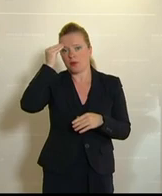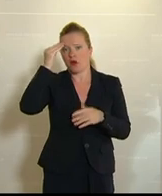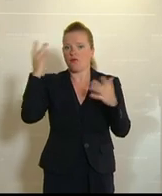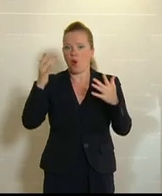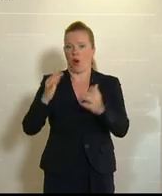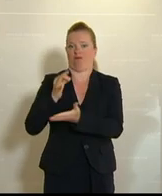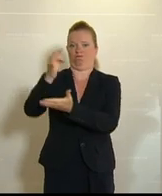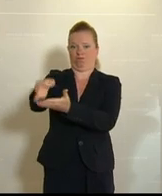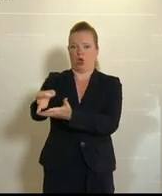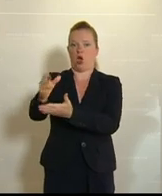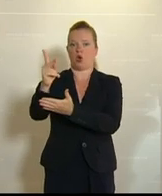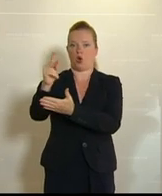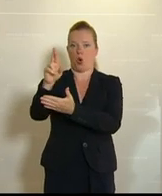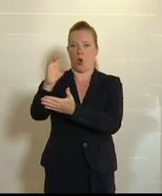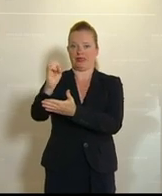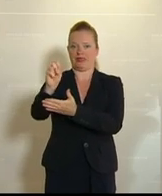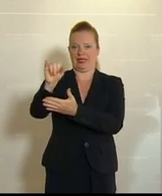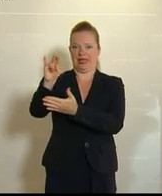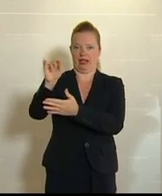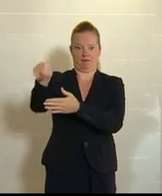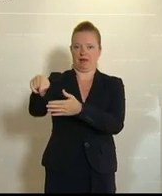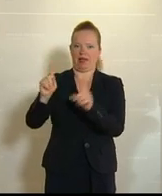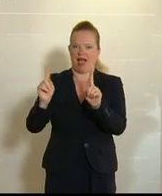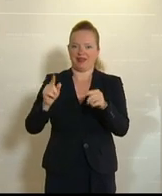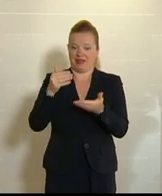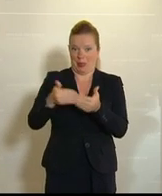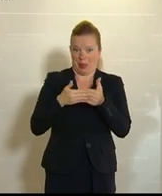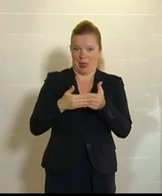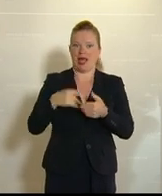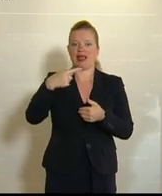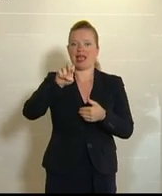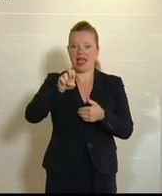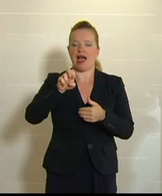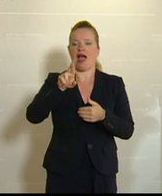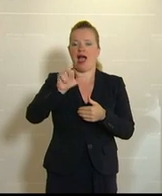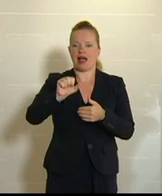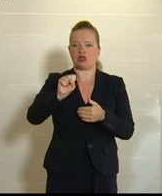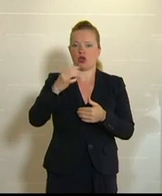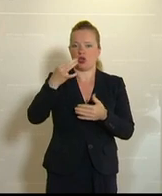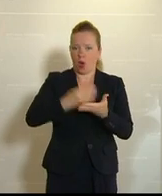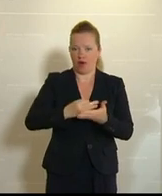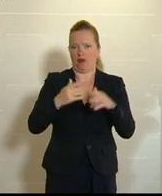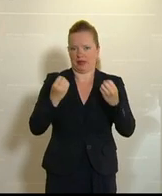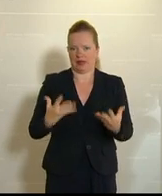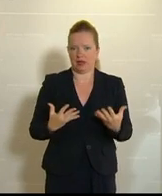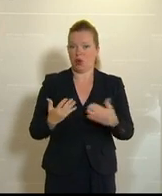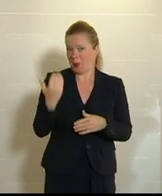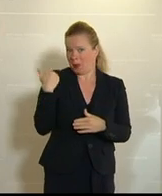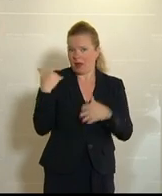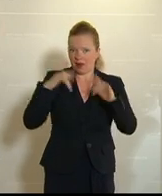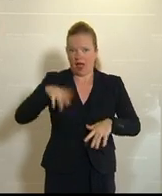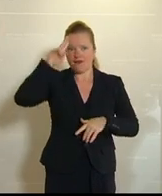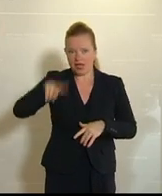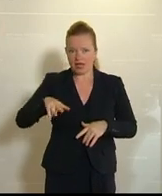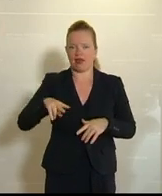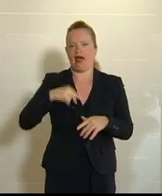Nicht in Großny, sondern in Gerasdorf. Und dann zuletzt vor allem in Wien. Die sogenannten Stuttgarter Tage, so